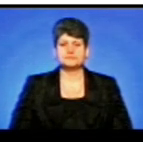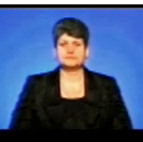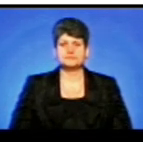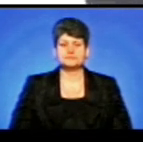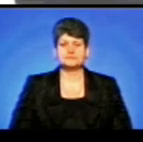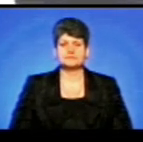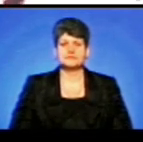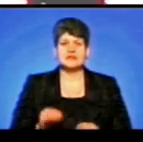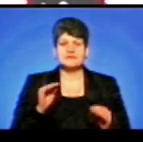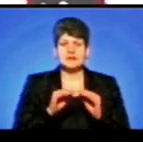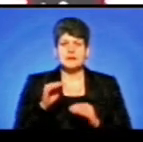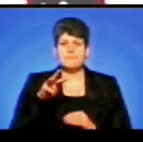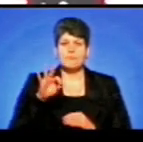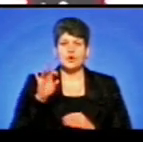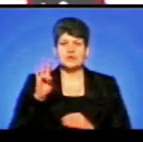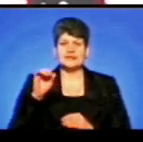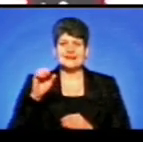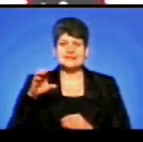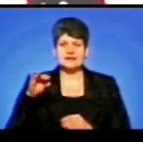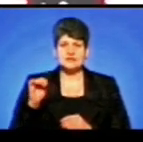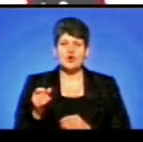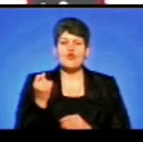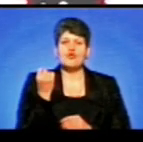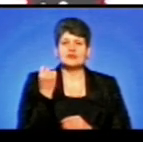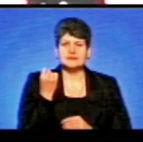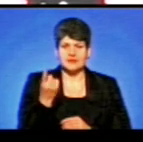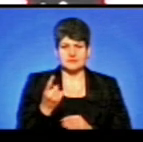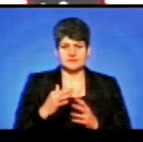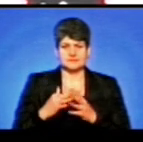У складі Монастириської громади одинадцять населених пунктів.